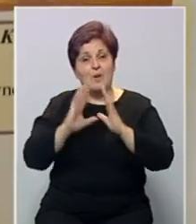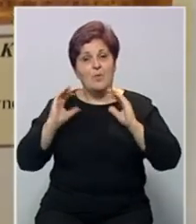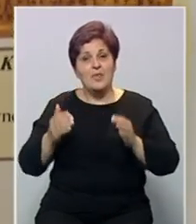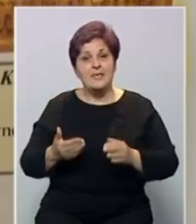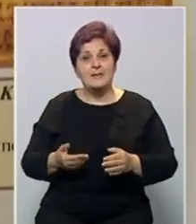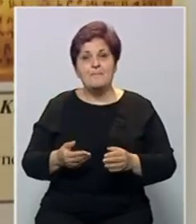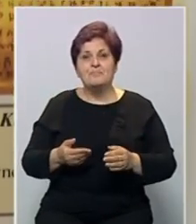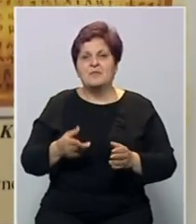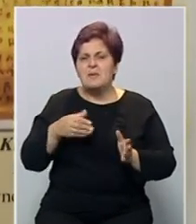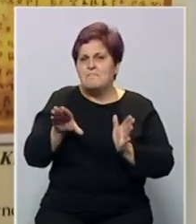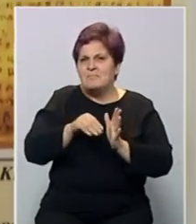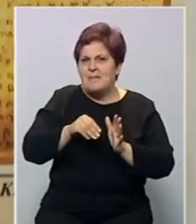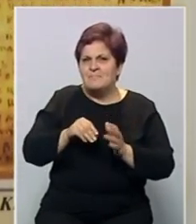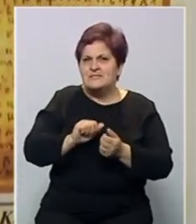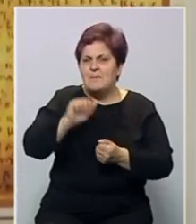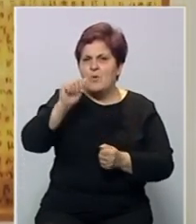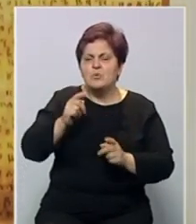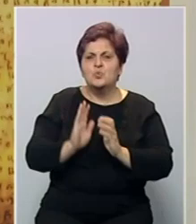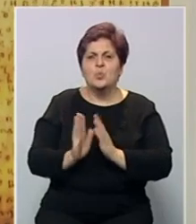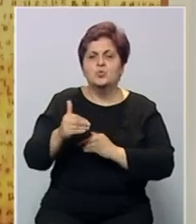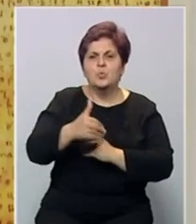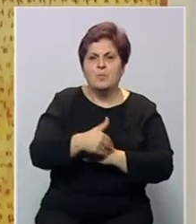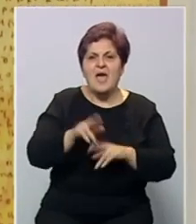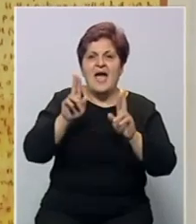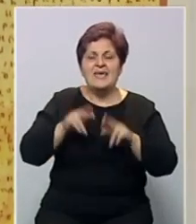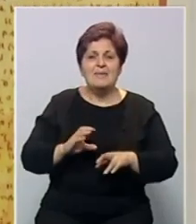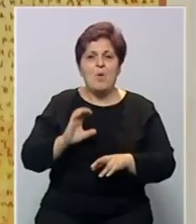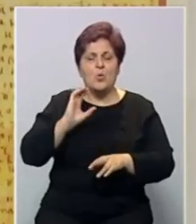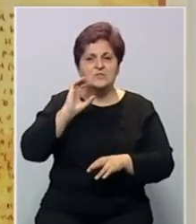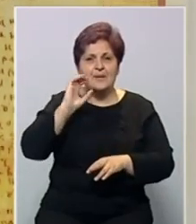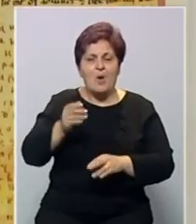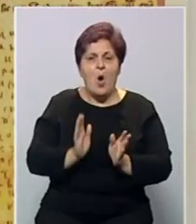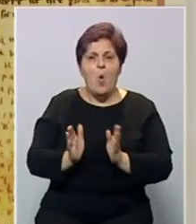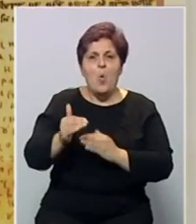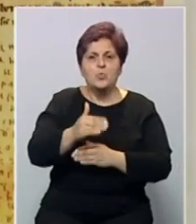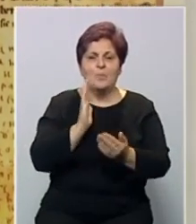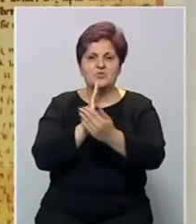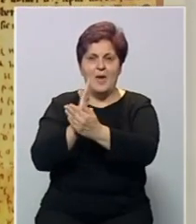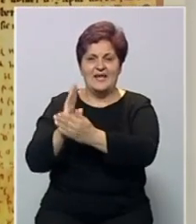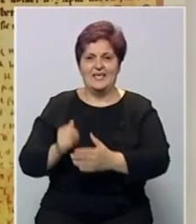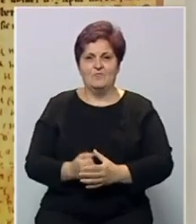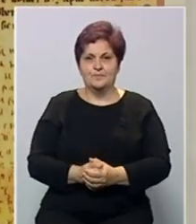Mlađe prepiske povelje i danas se nalaze u Dubrovniku i mogu se pogledati u Dubrovačkom arhivu.